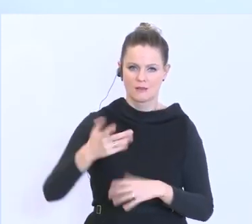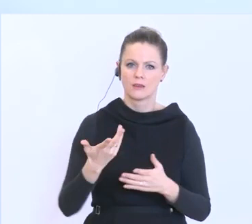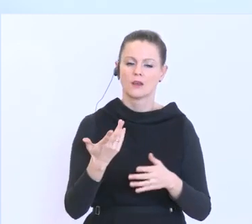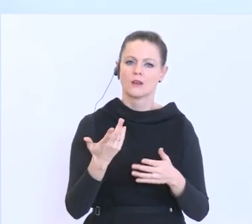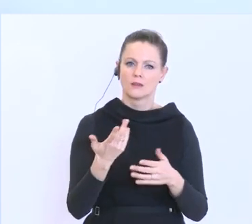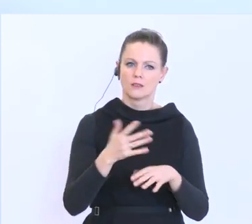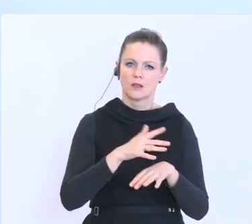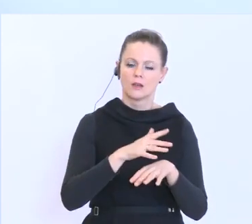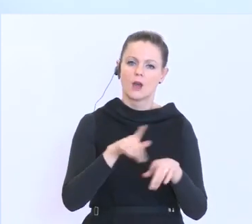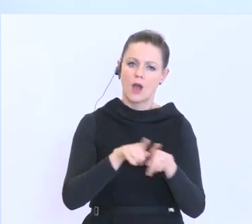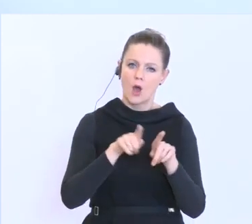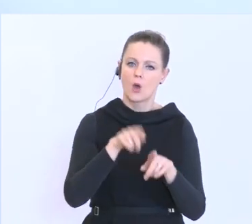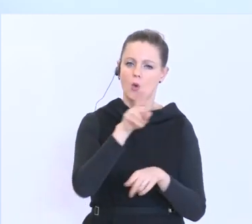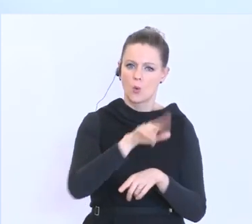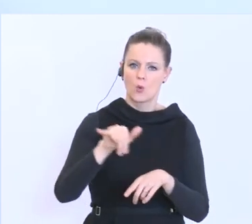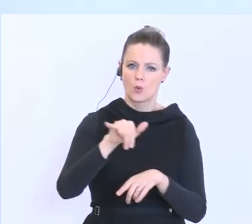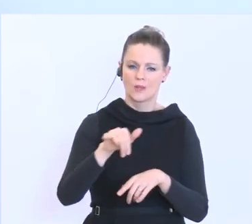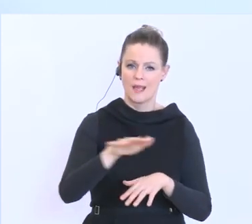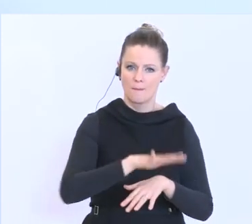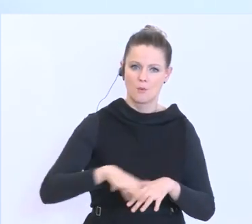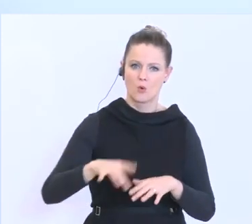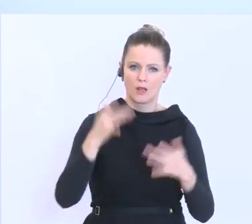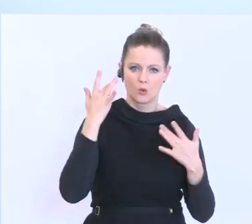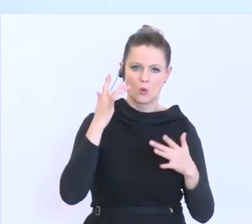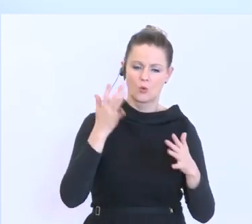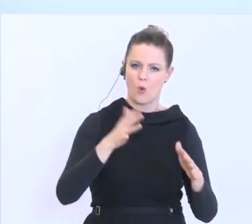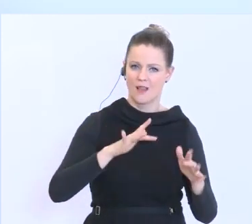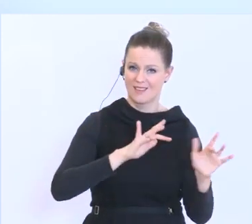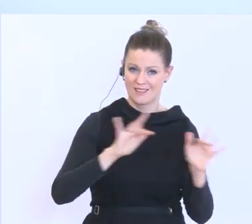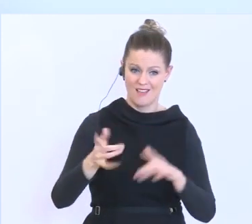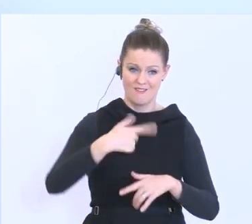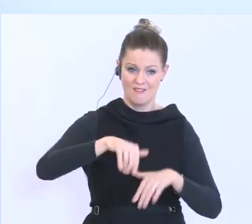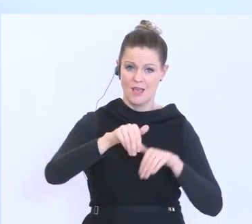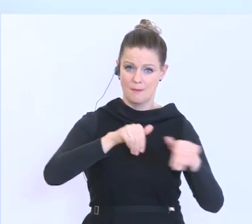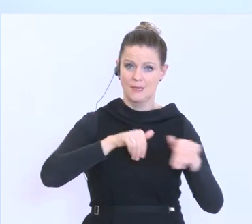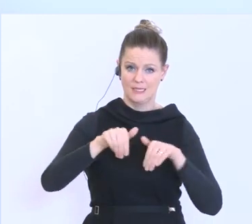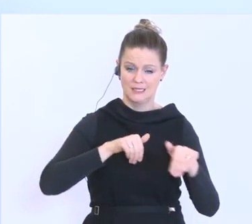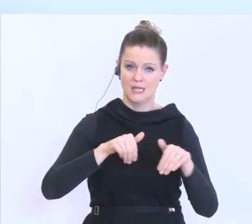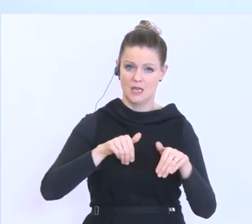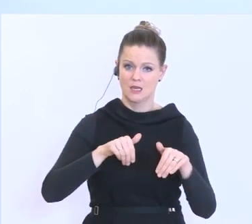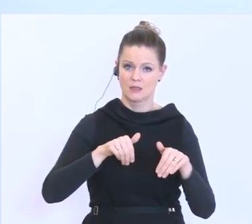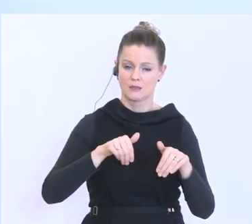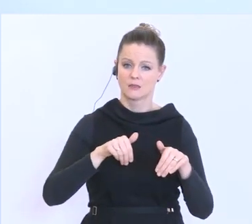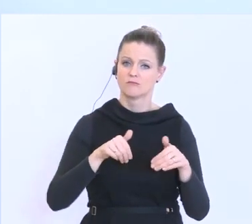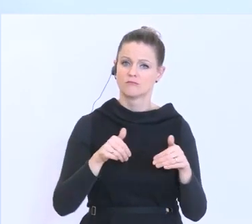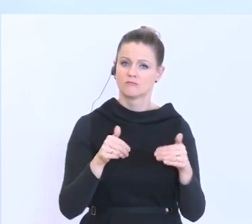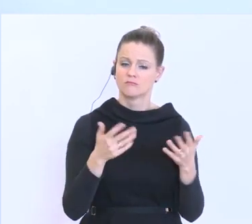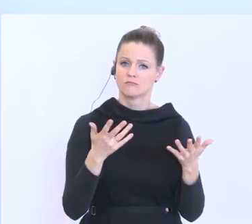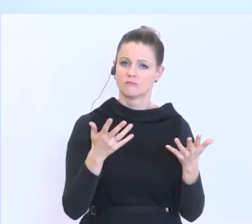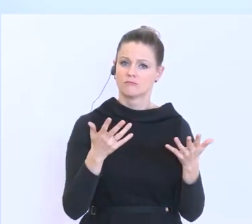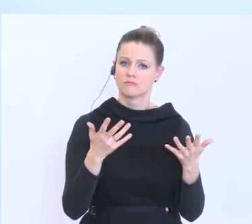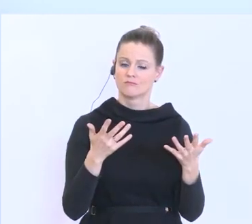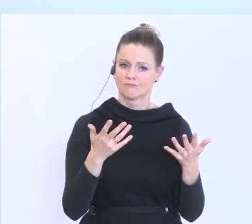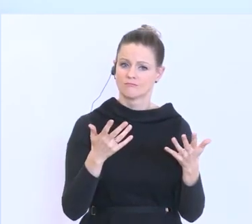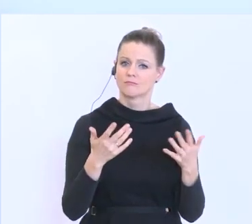natürlich mit der Universität für Bodenkultur geschaffen. Unser Ministerium wird hierzu die maßgebliche